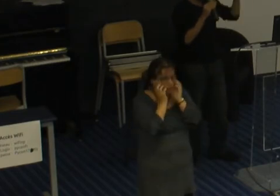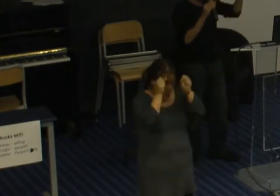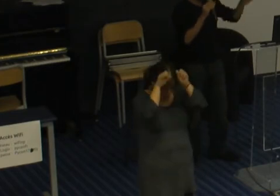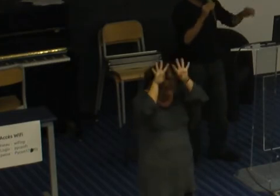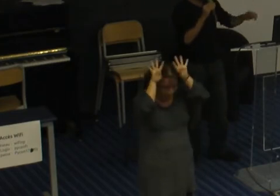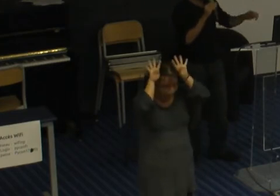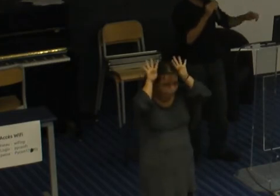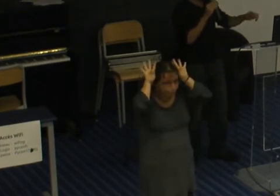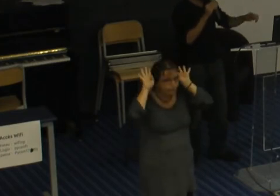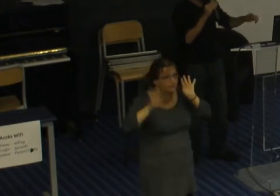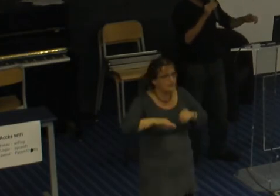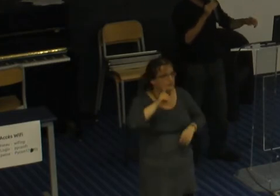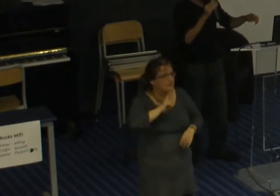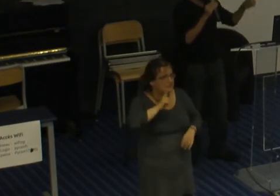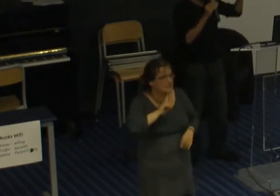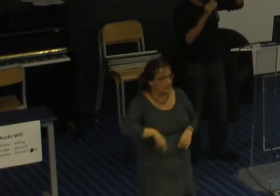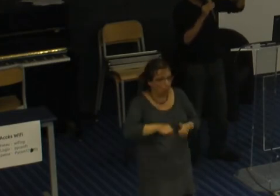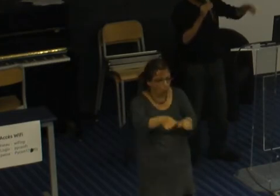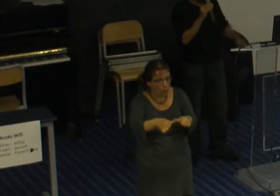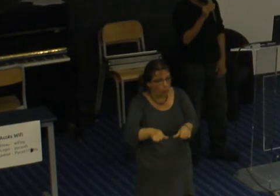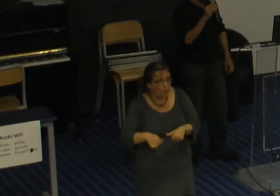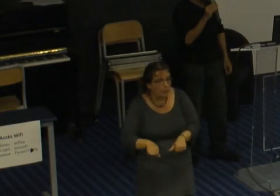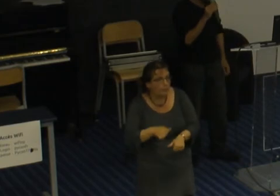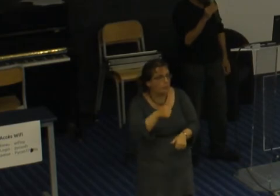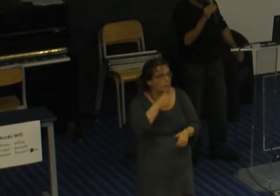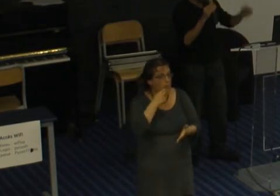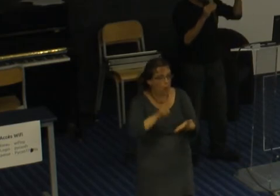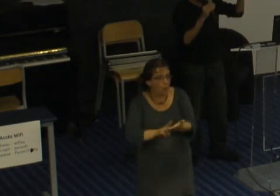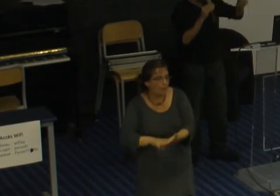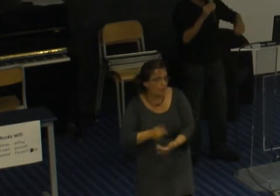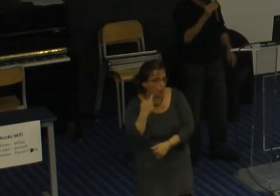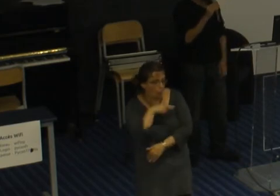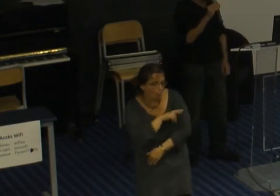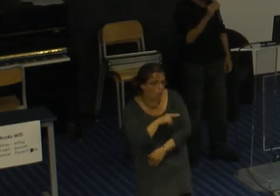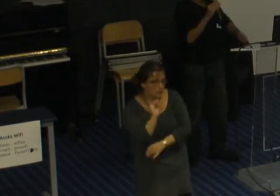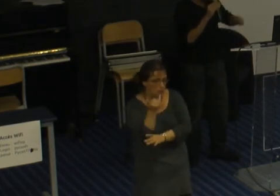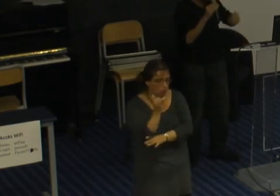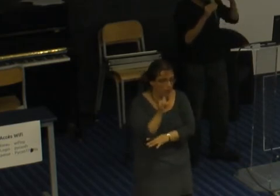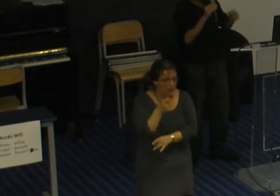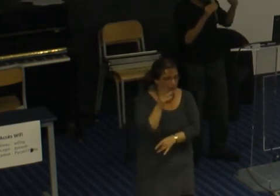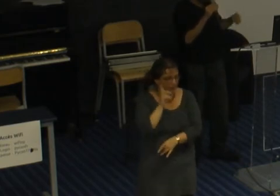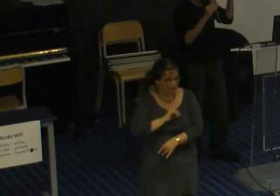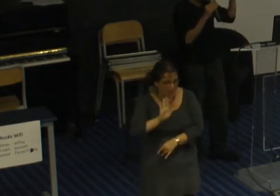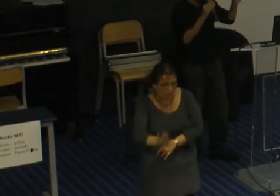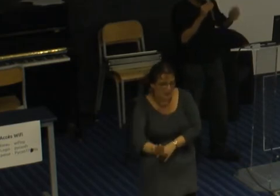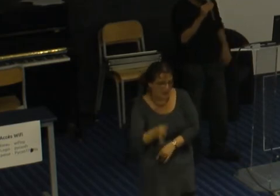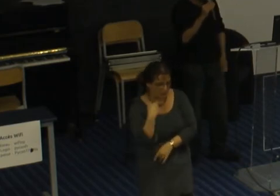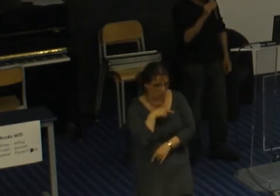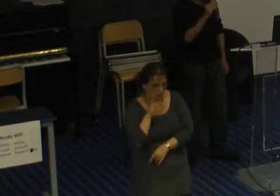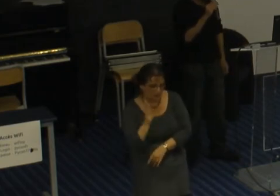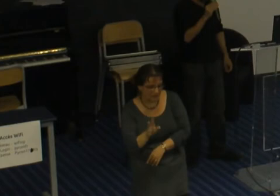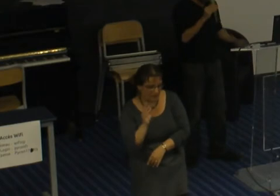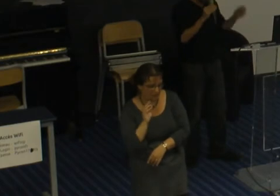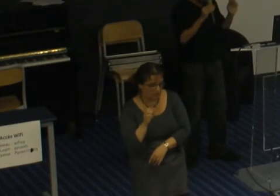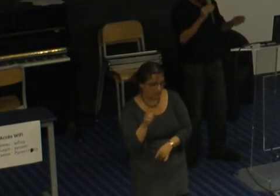il fallait mettre des gommettes roses quand c'était les filles donc voilà les poupées c'est pour les filles donc il fallait mettre une gommette rose la couleur rose c'est pour les filles donc machin et